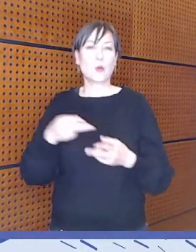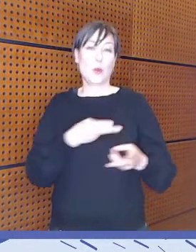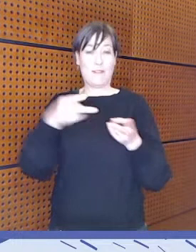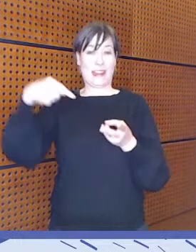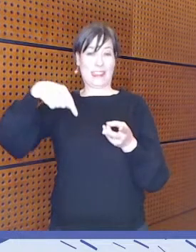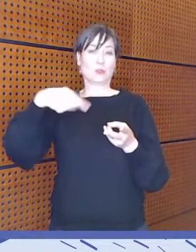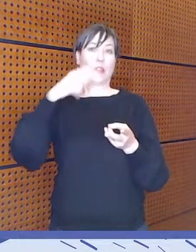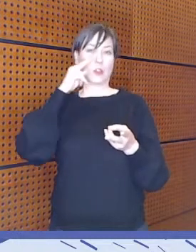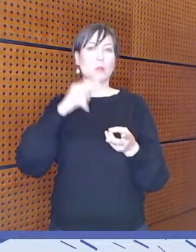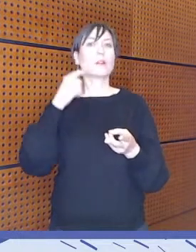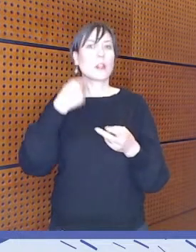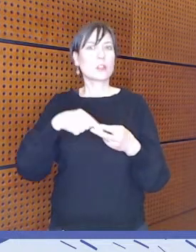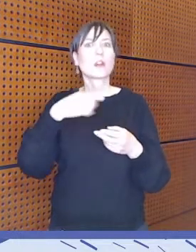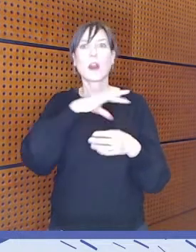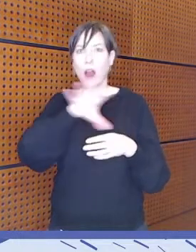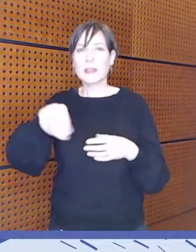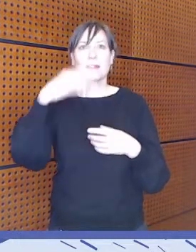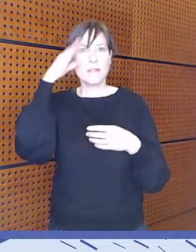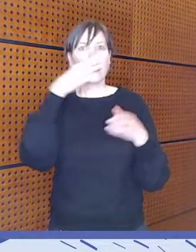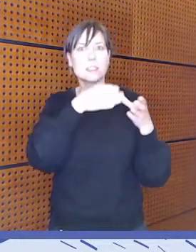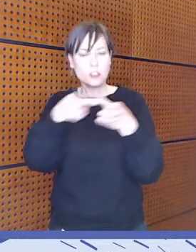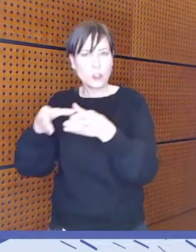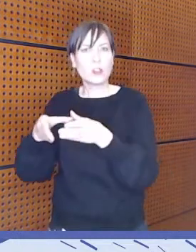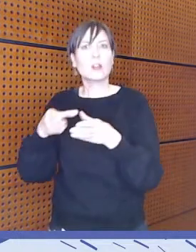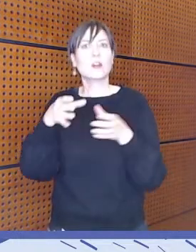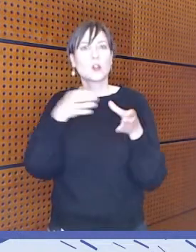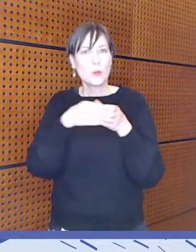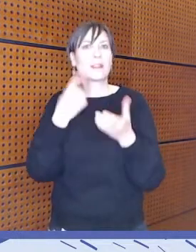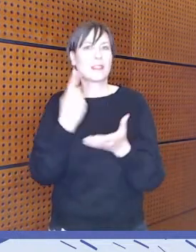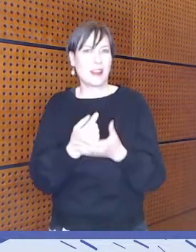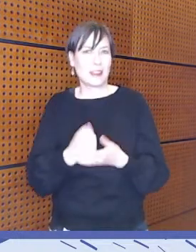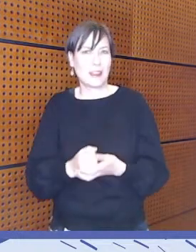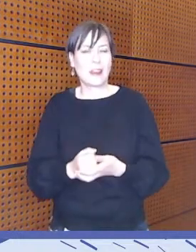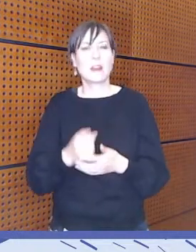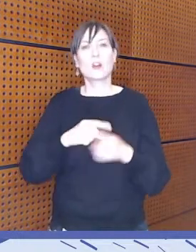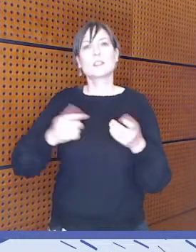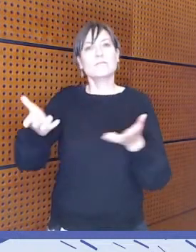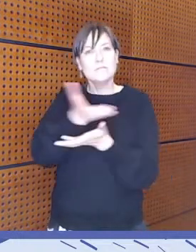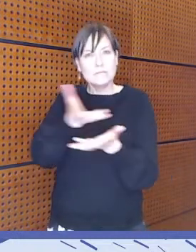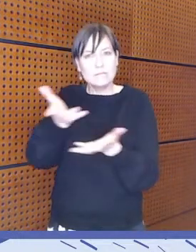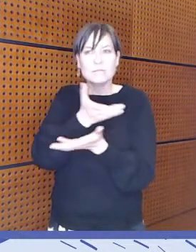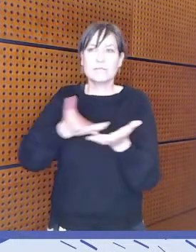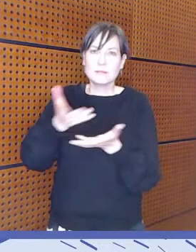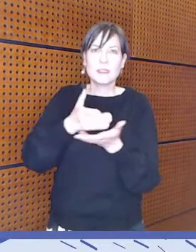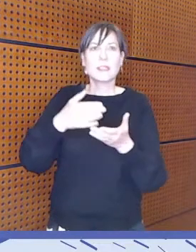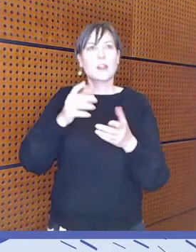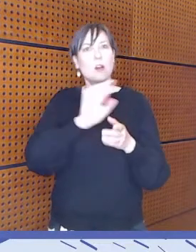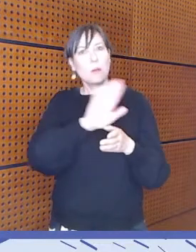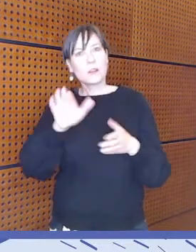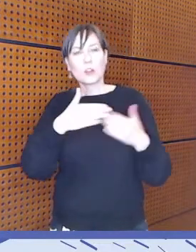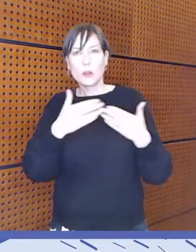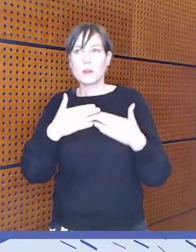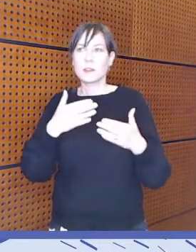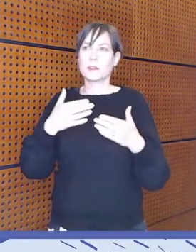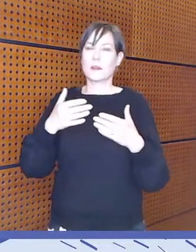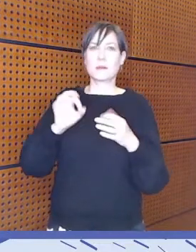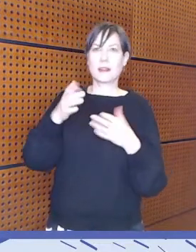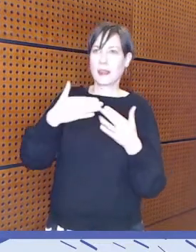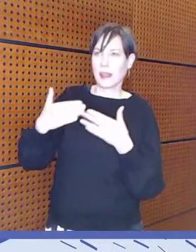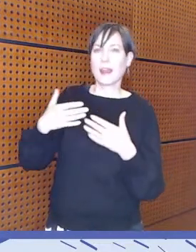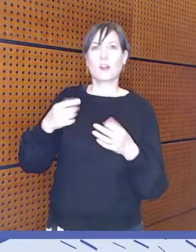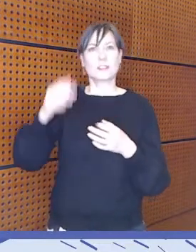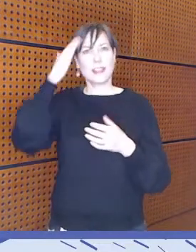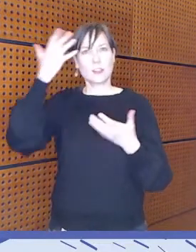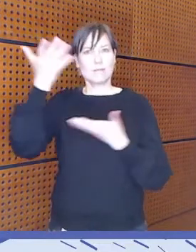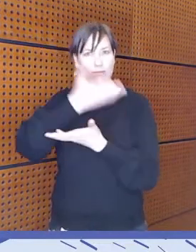näkökulmasta. Ne lisää keskinäistä tietoisuutta toiminnasta ja eri toimijoista. Ja myös eri